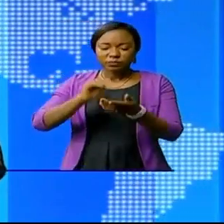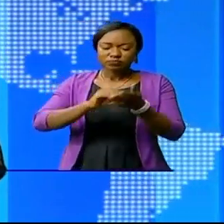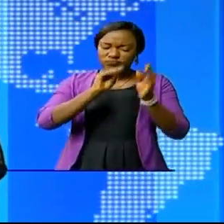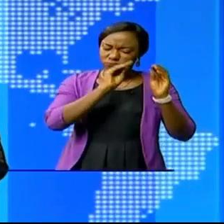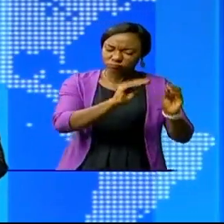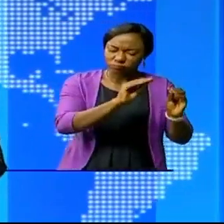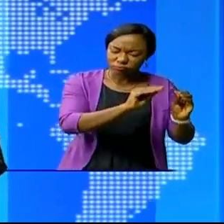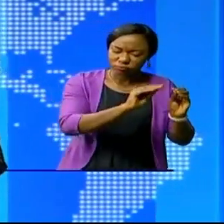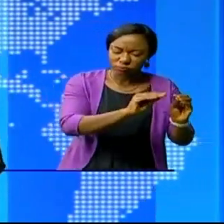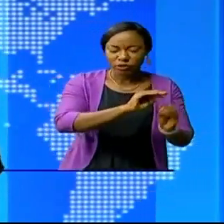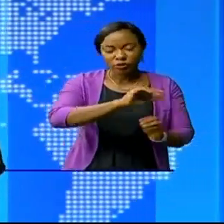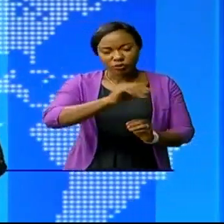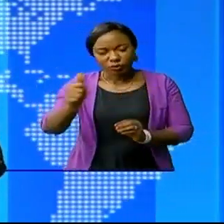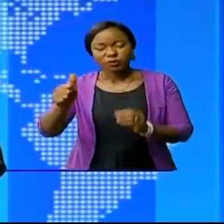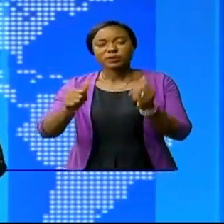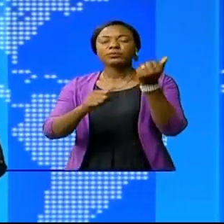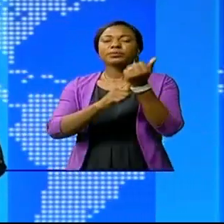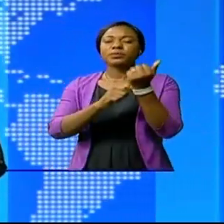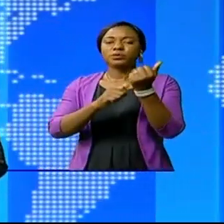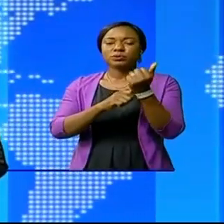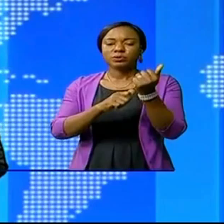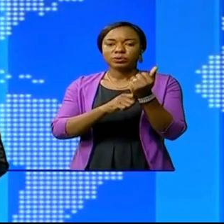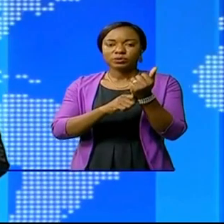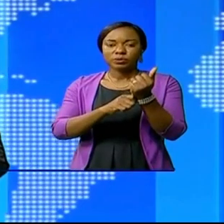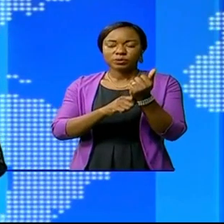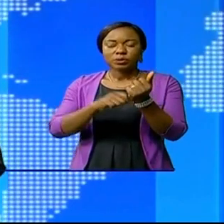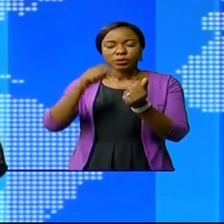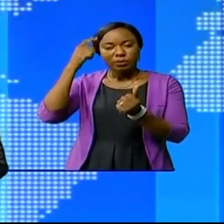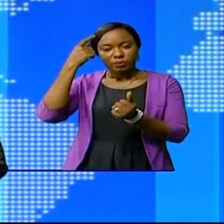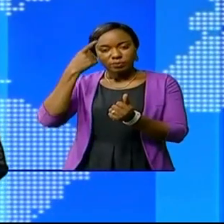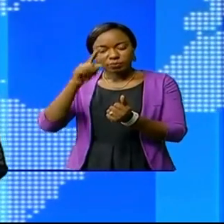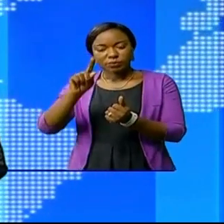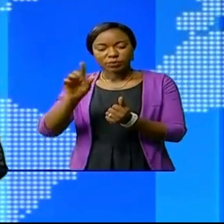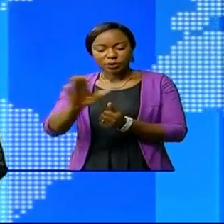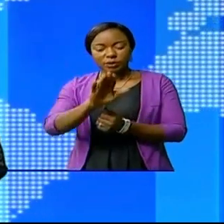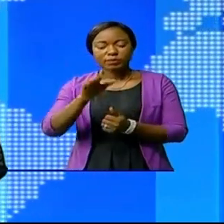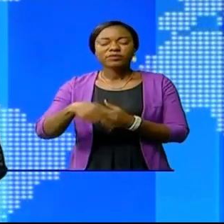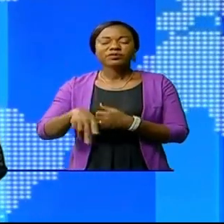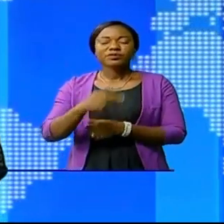à plus de 150 cadres du système de cette province.